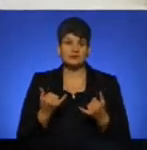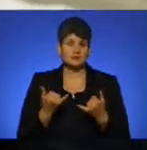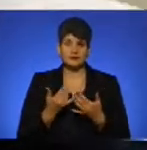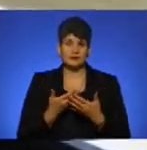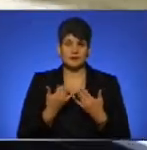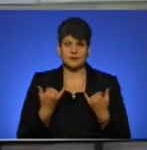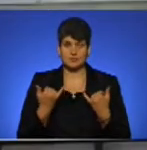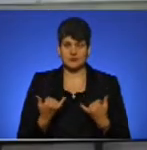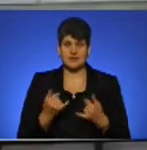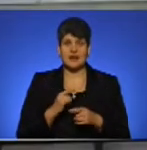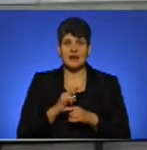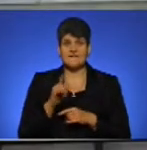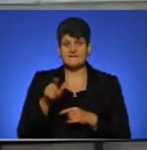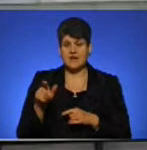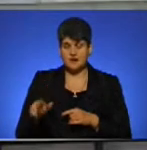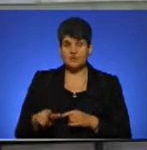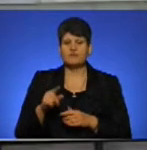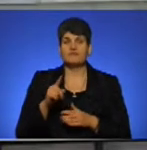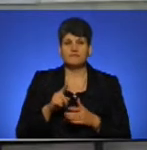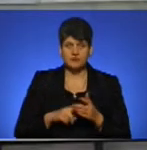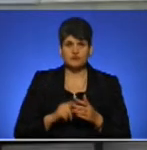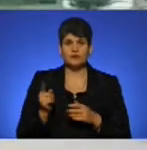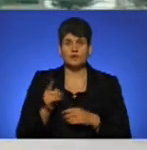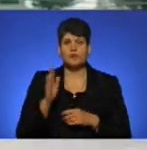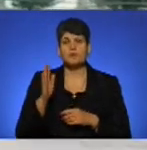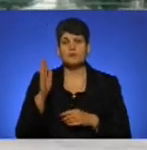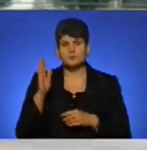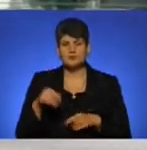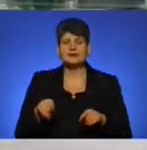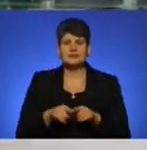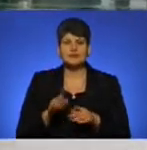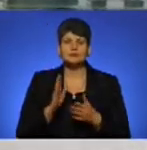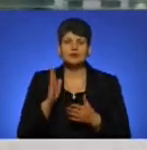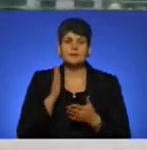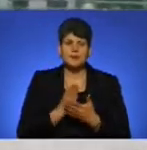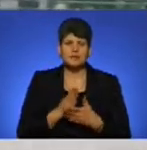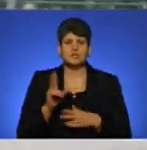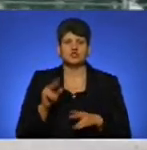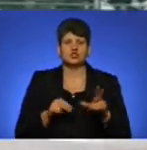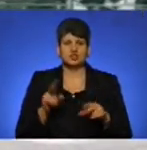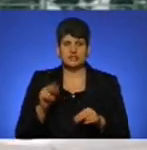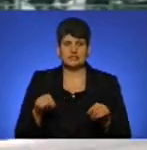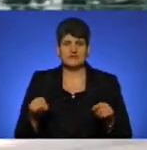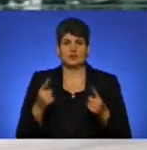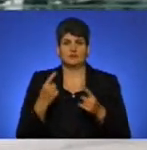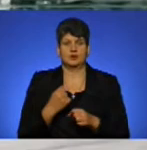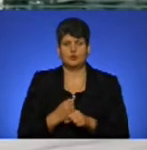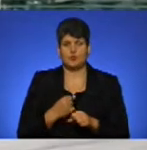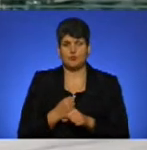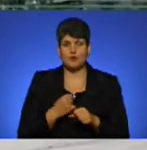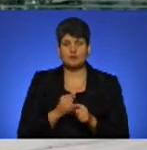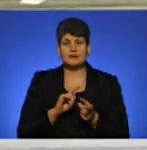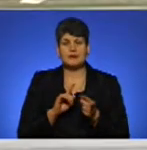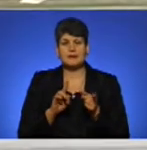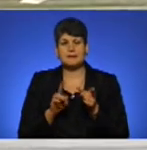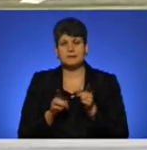Попри все, авіатори вірять, що Тернопіль у майбутньому таки матиме шанс відновити повноцінну роботу і перетвориться в